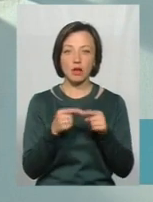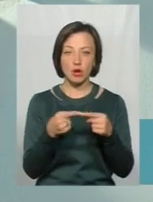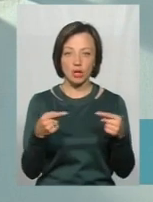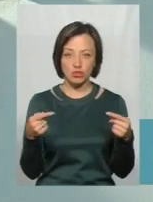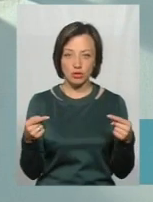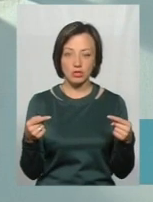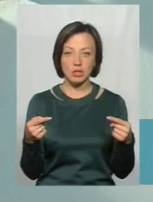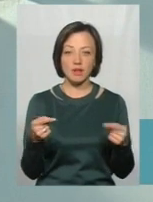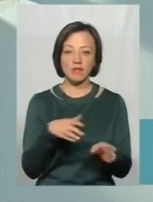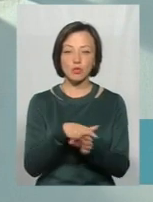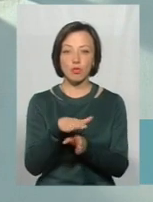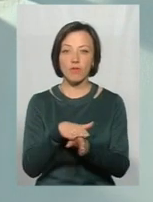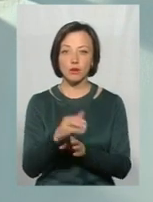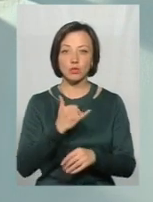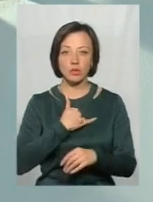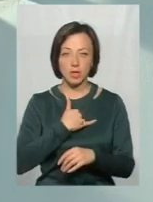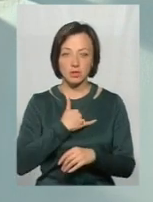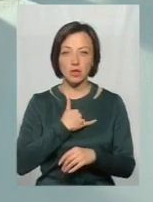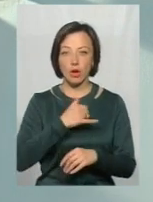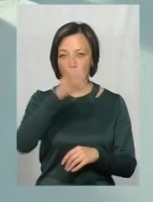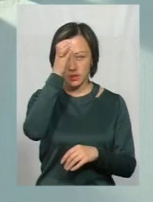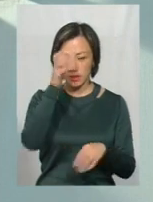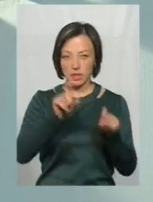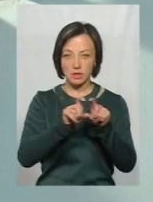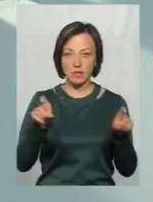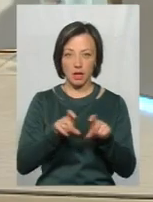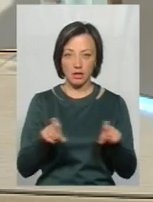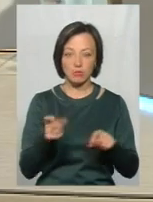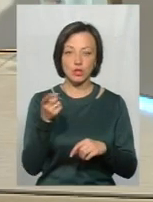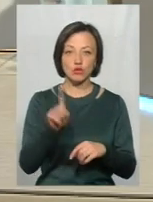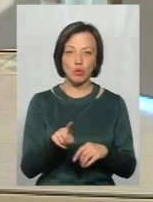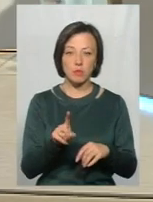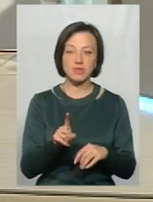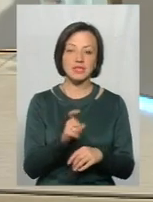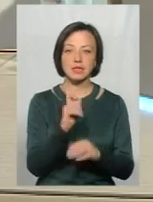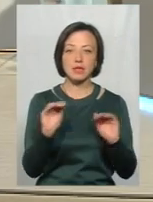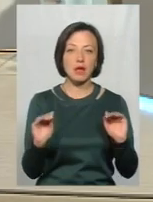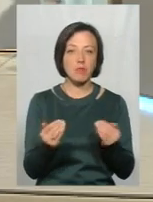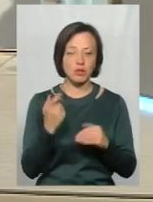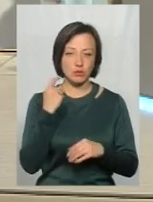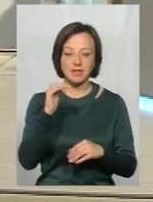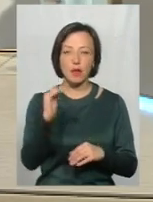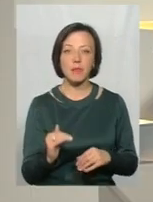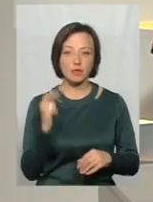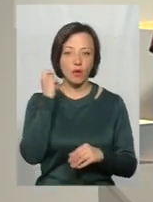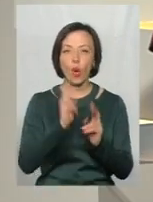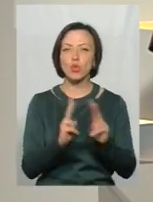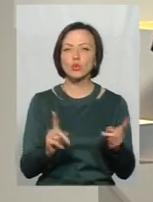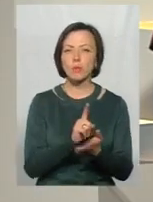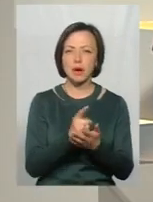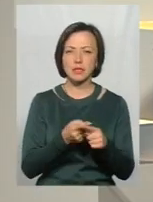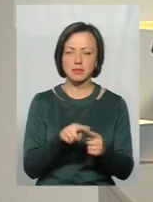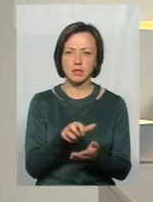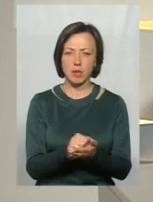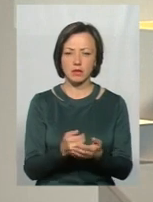відбувалися у нас і в освітніх закладах, причому з найменшого віку. А хто в першу чергу має цим